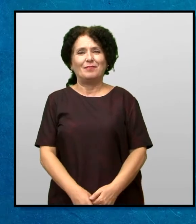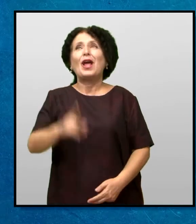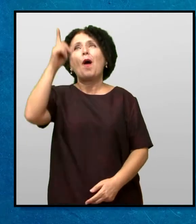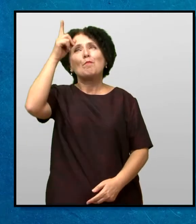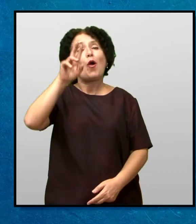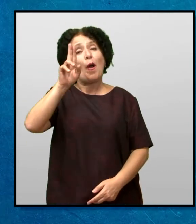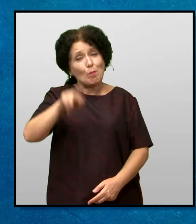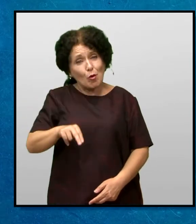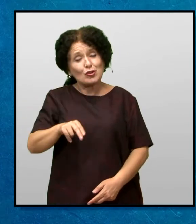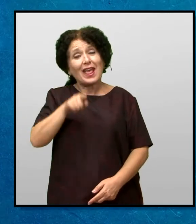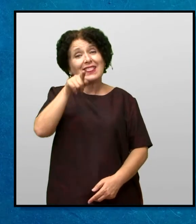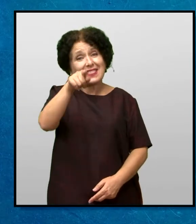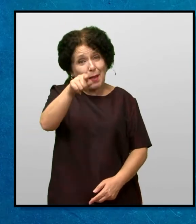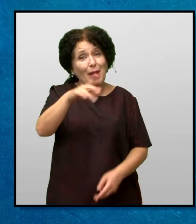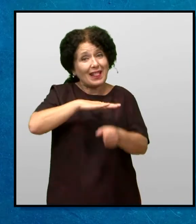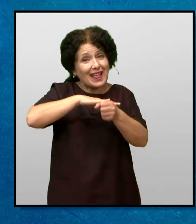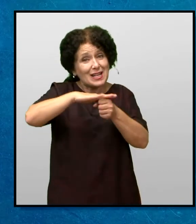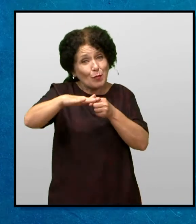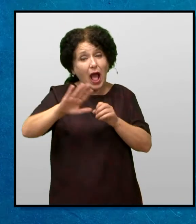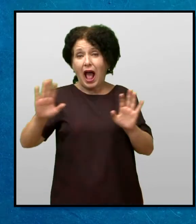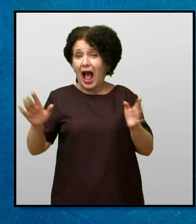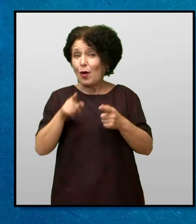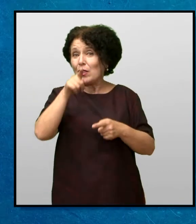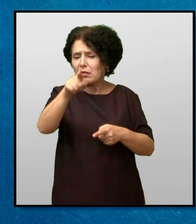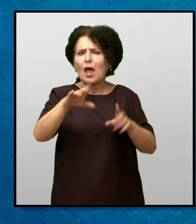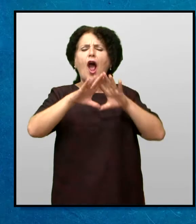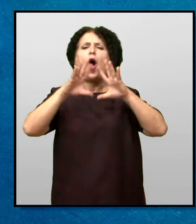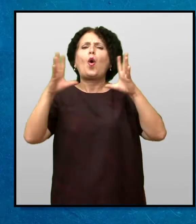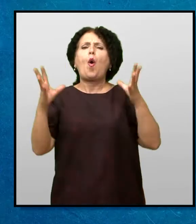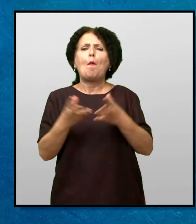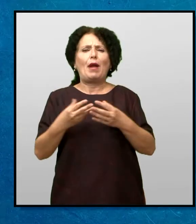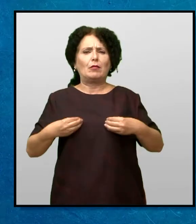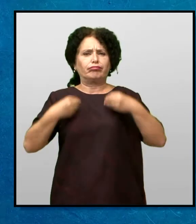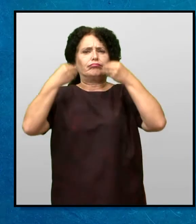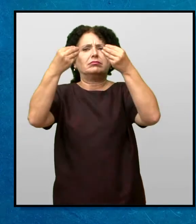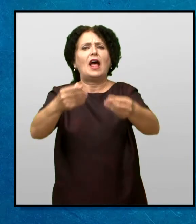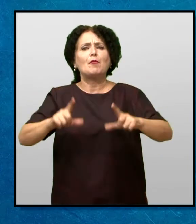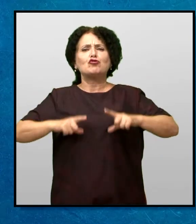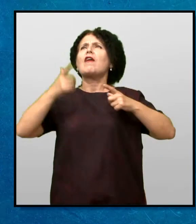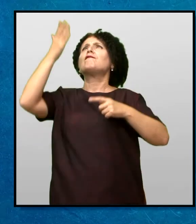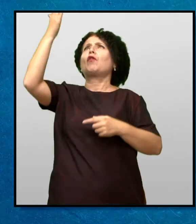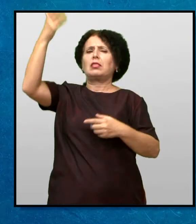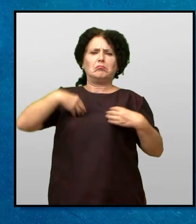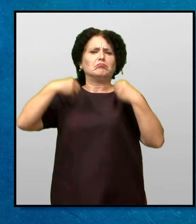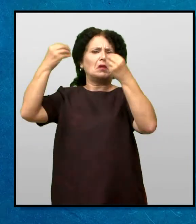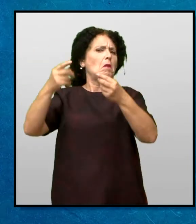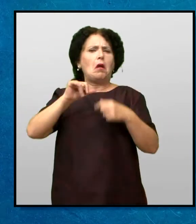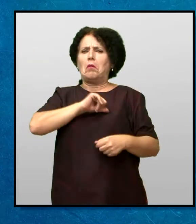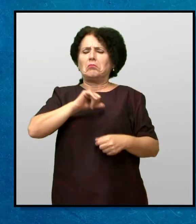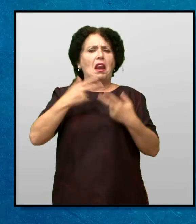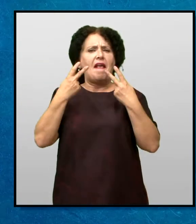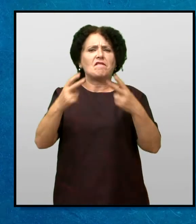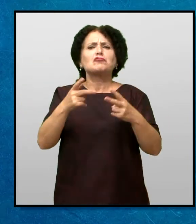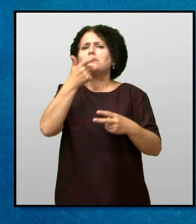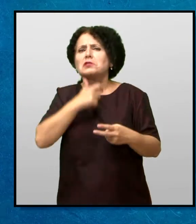Бог може да те исполнува и тебе Ако целосно му го предадеш твое од живот нему Воопшто не е